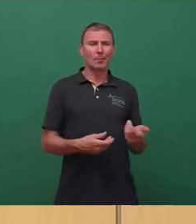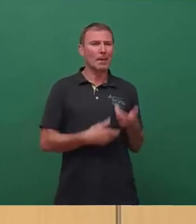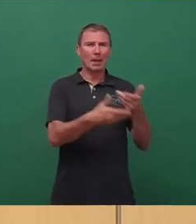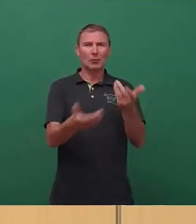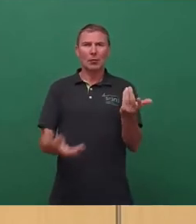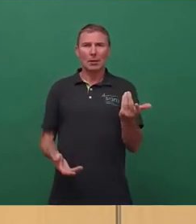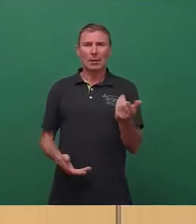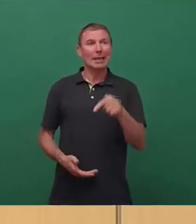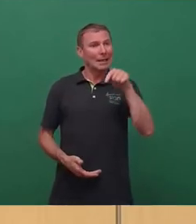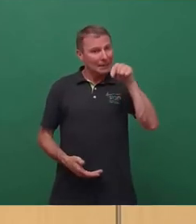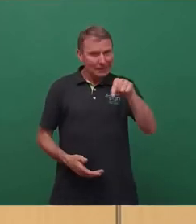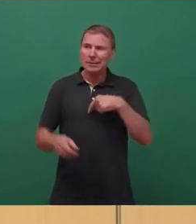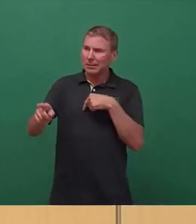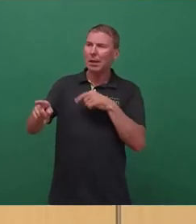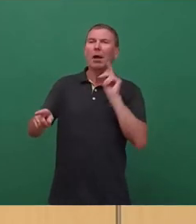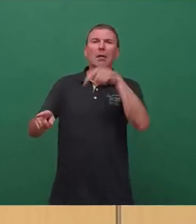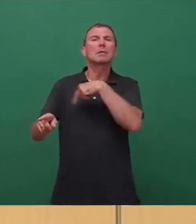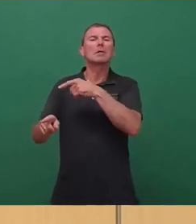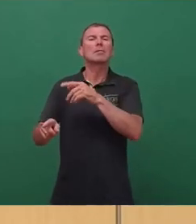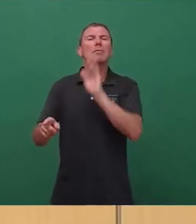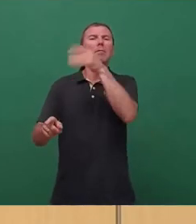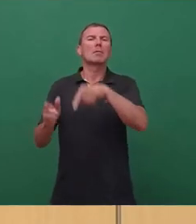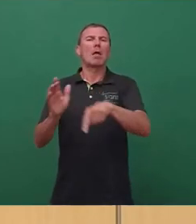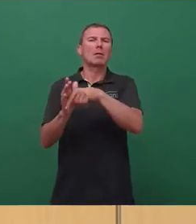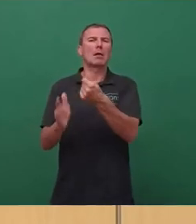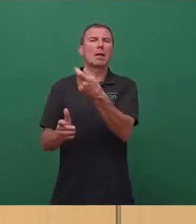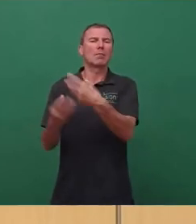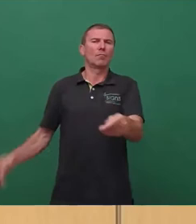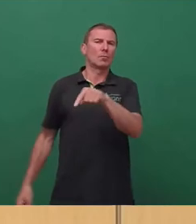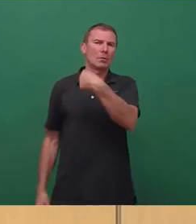diesen Preis werden die Dresdnerinnen und Dresdner dann zu bezahlen haben.